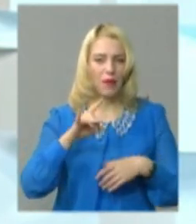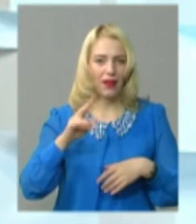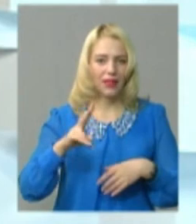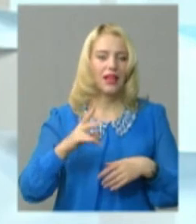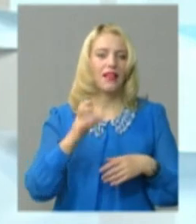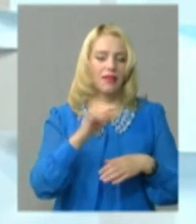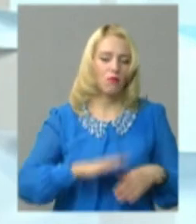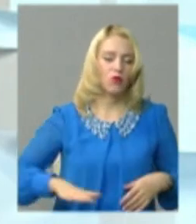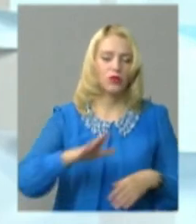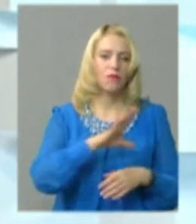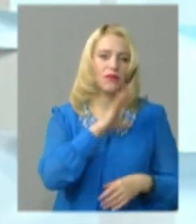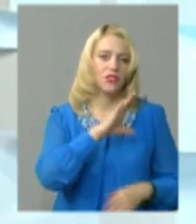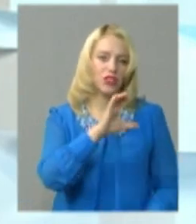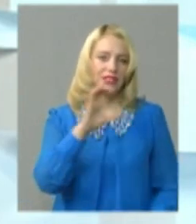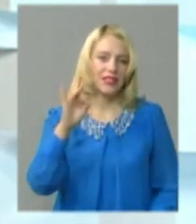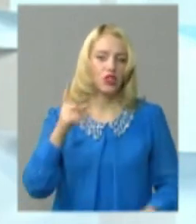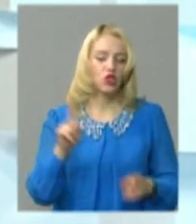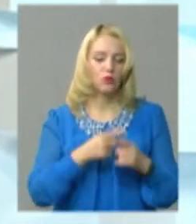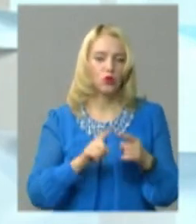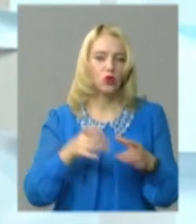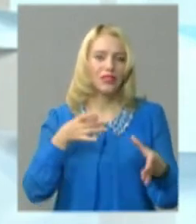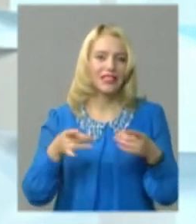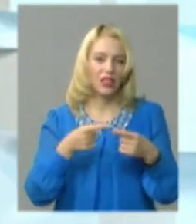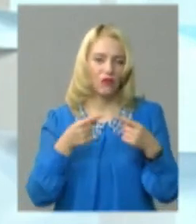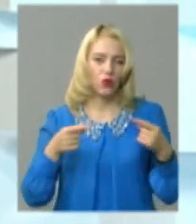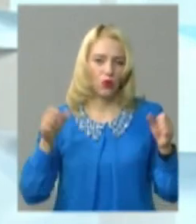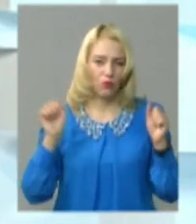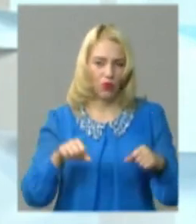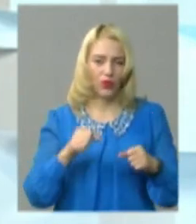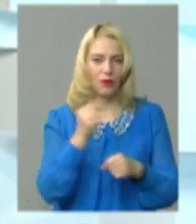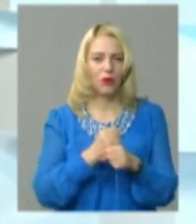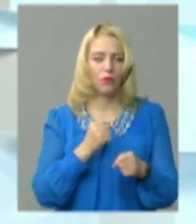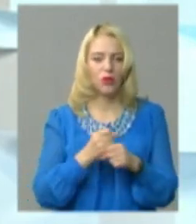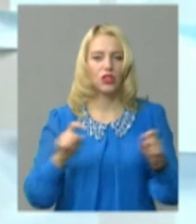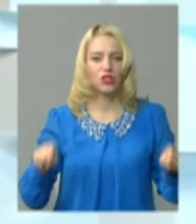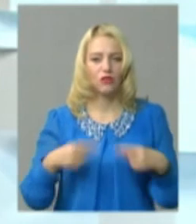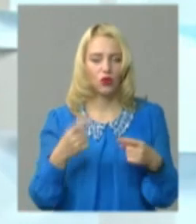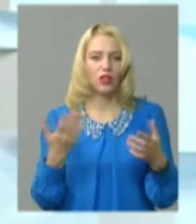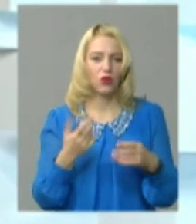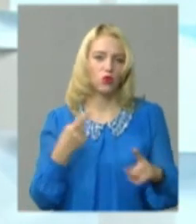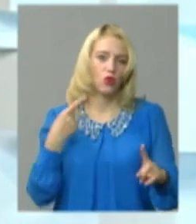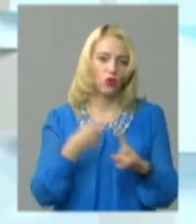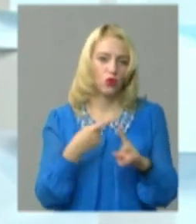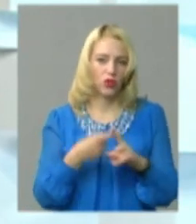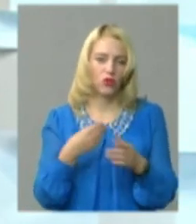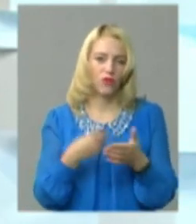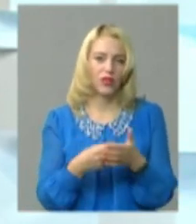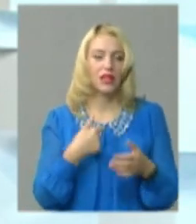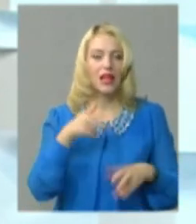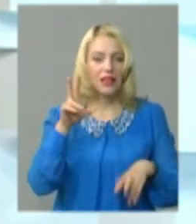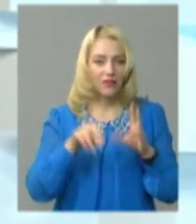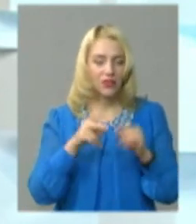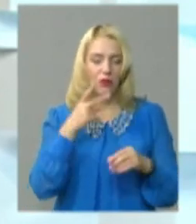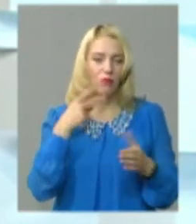Радянського Союзу. Щоб ми цю сировину могли тут переробляти і створювати якусь додану вартість. І рахую, і